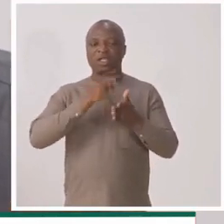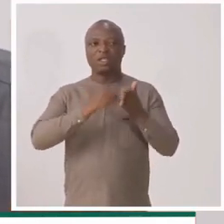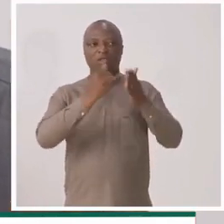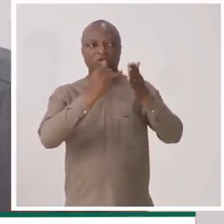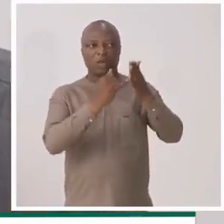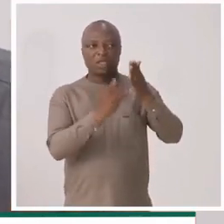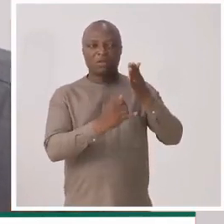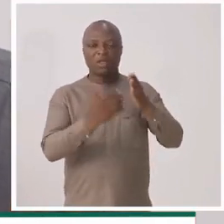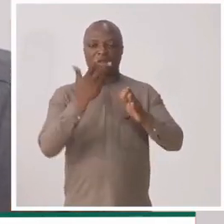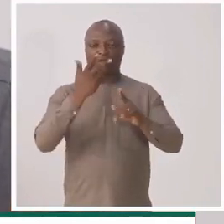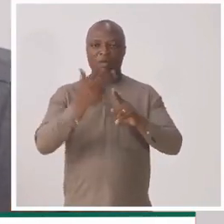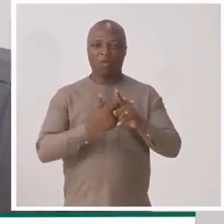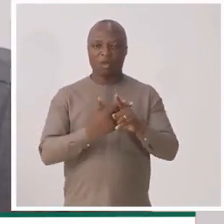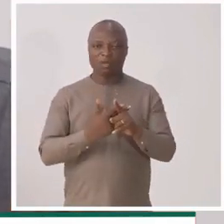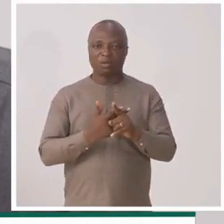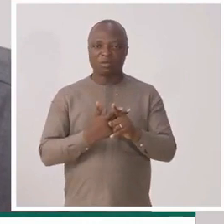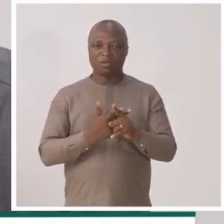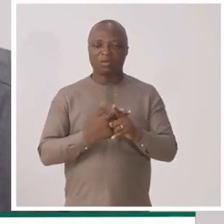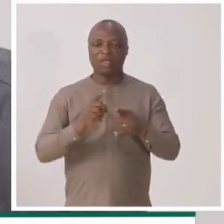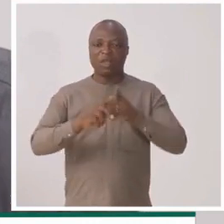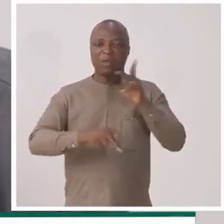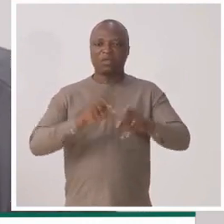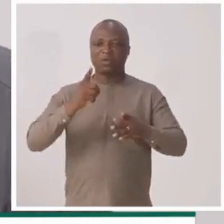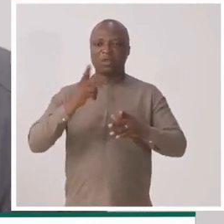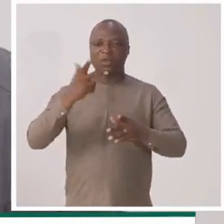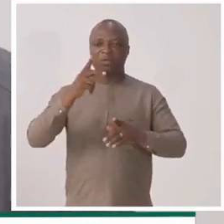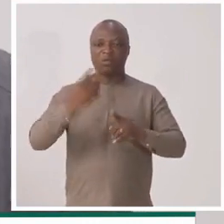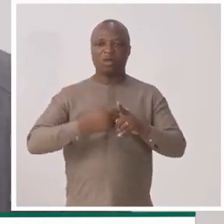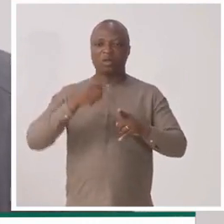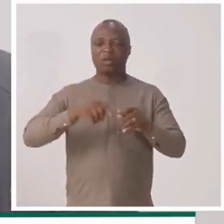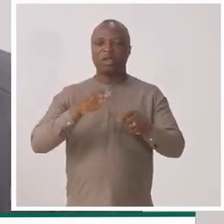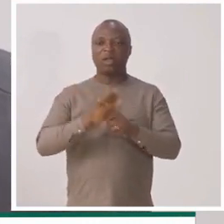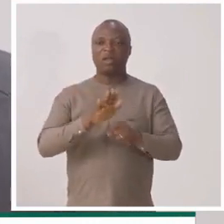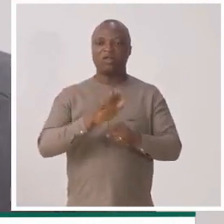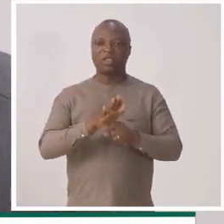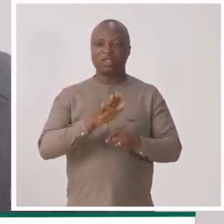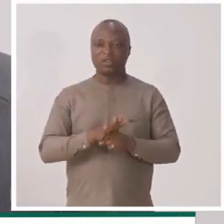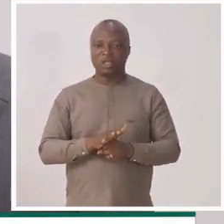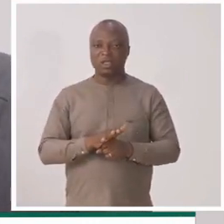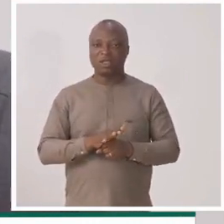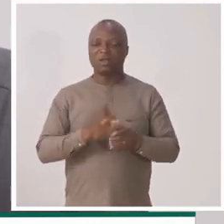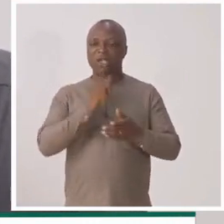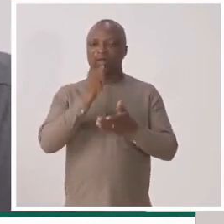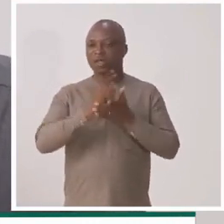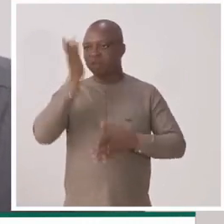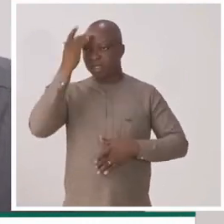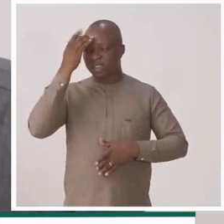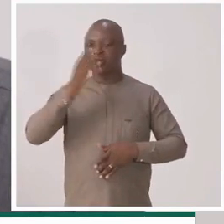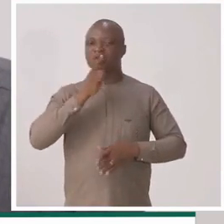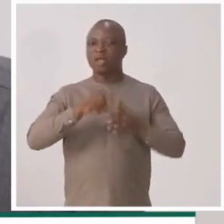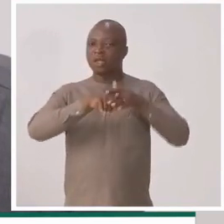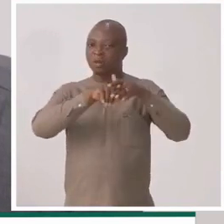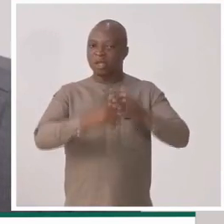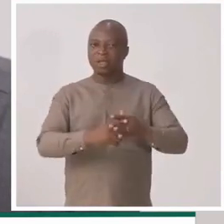schématiquement trois mois, à partir du troisième mois que l'effectivité de l'assurance